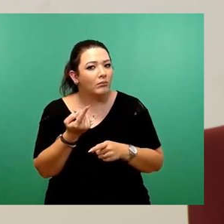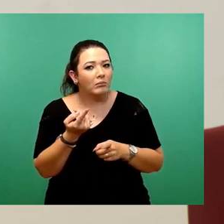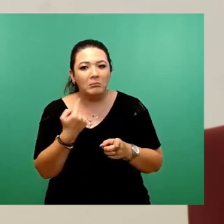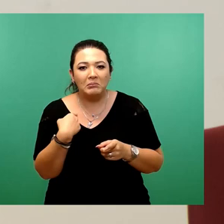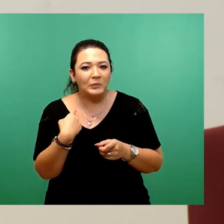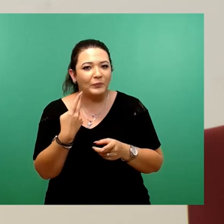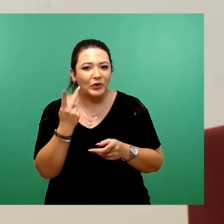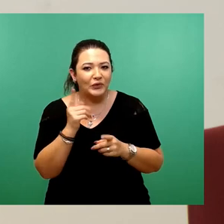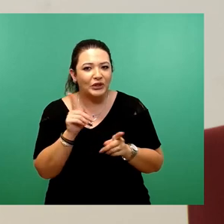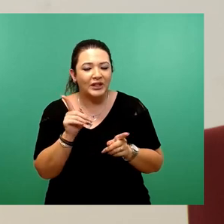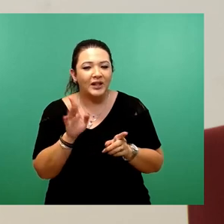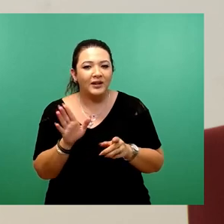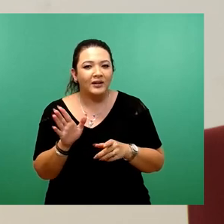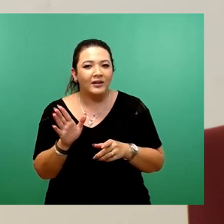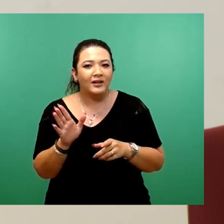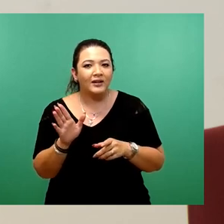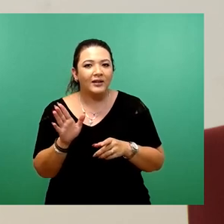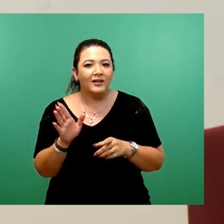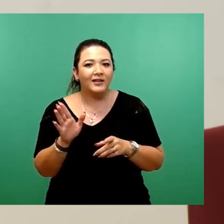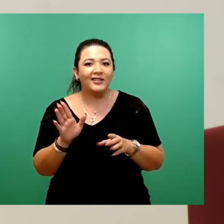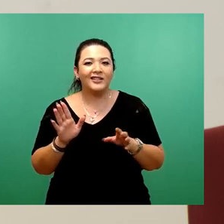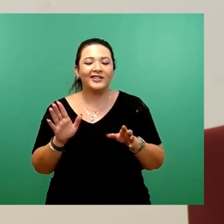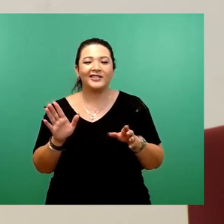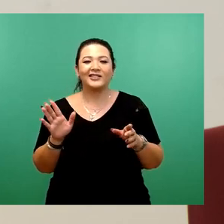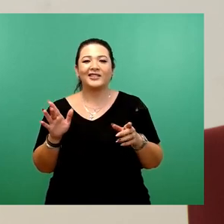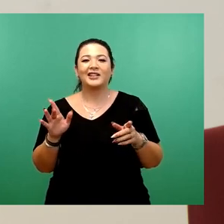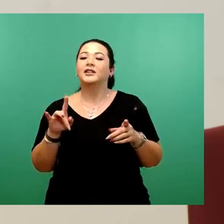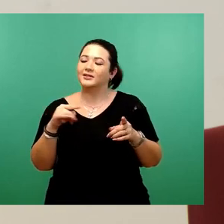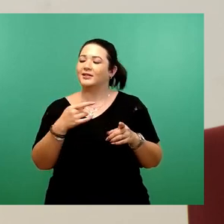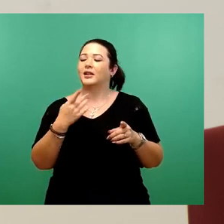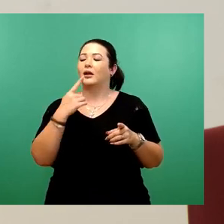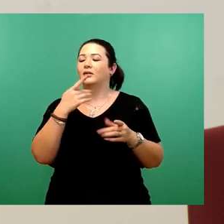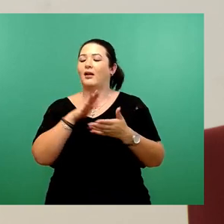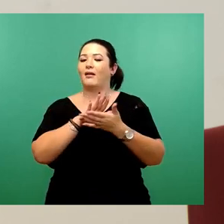Frau Fiegel ist schon nervös geworden bei Grün. Ein Entwurf...